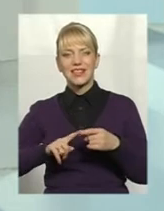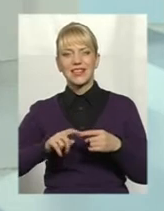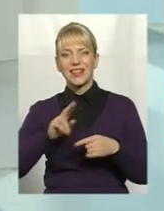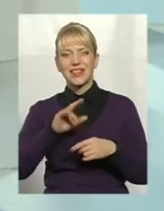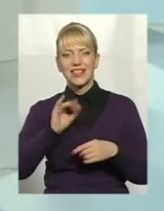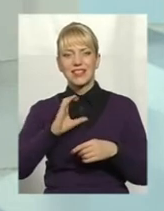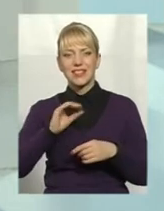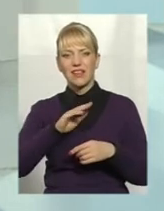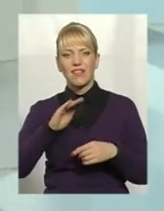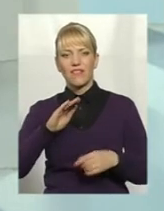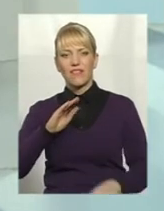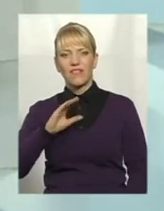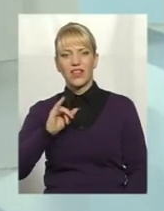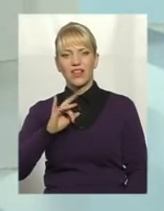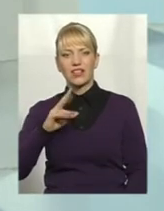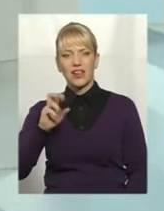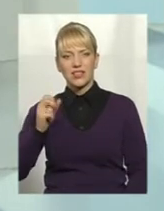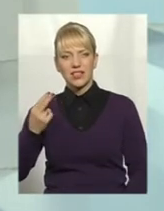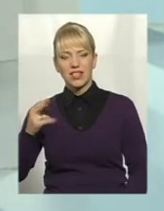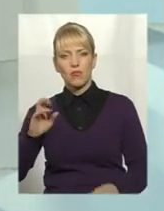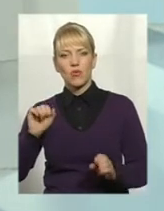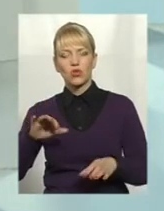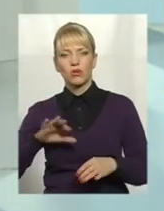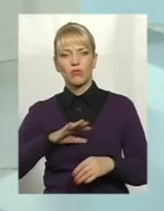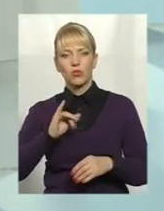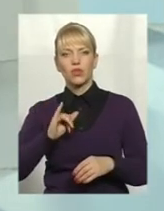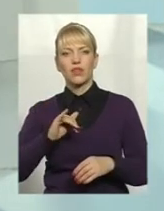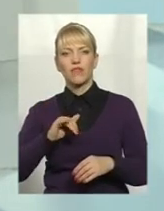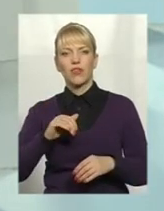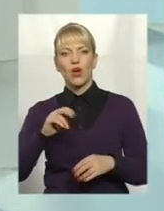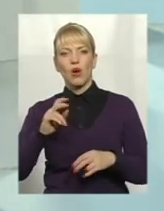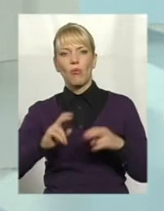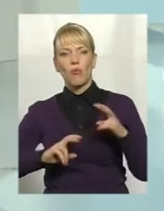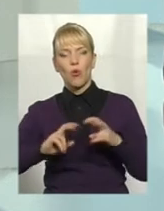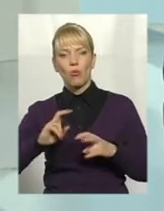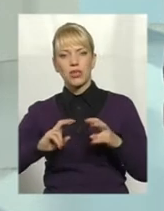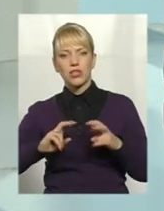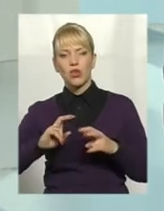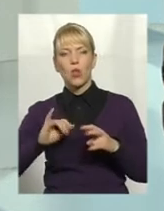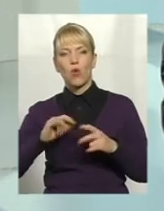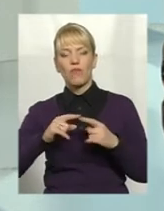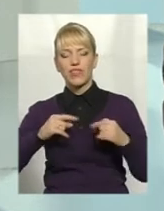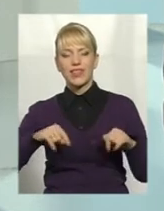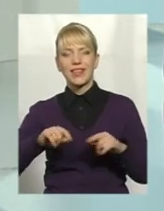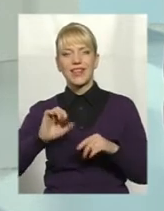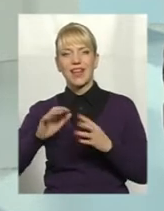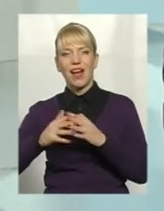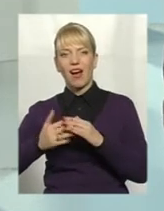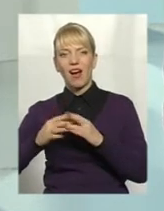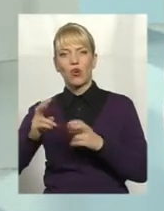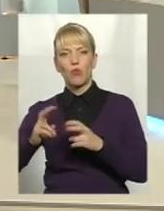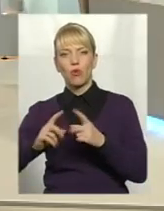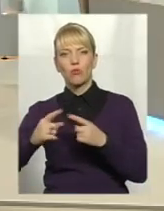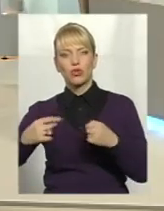в першу чергу і в промисловій, і в агропромисловому секторі. Нам